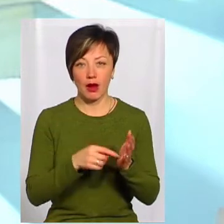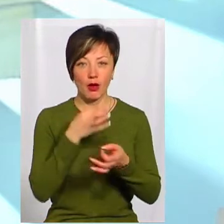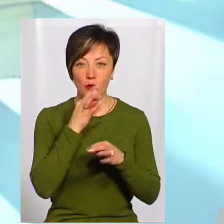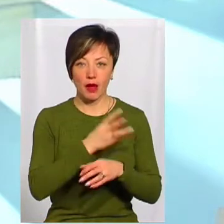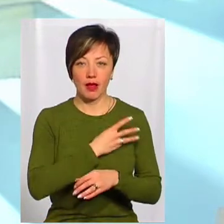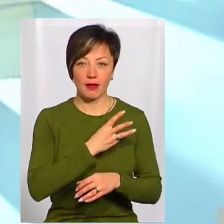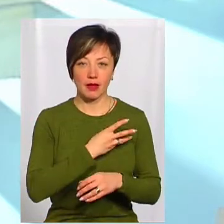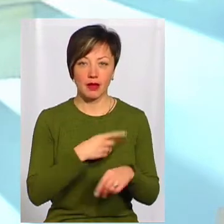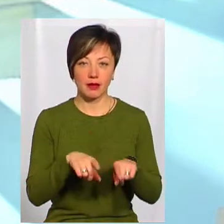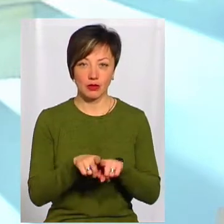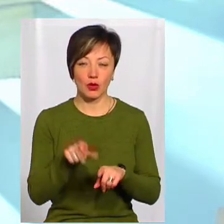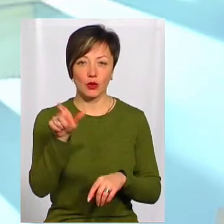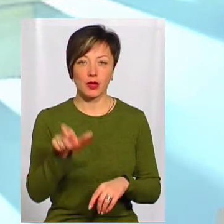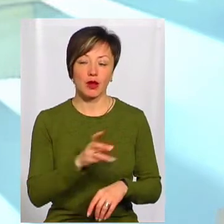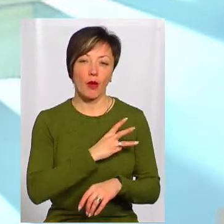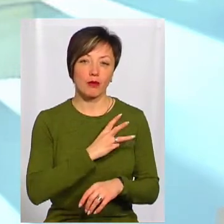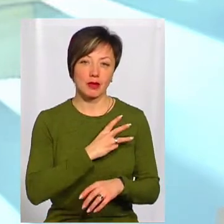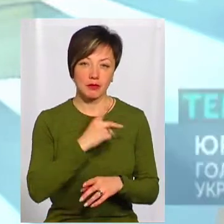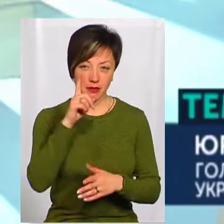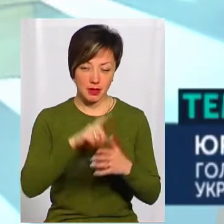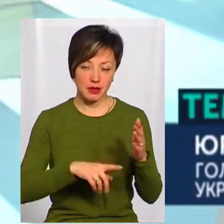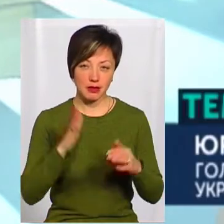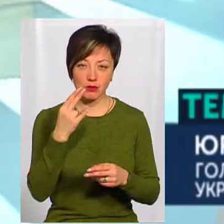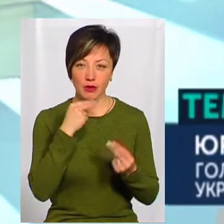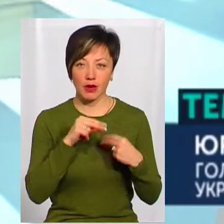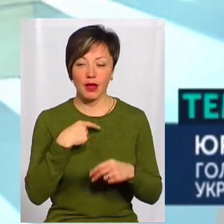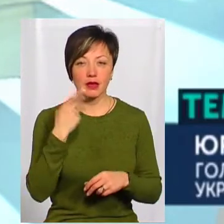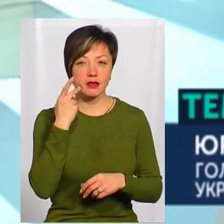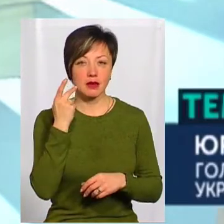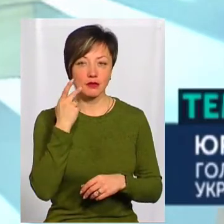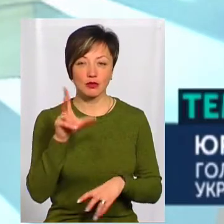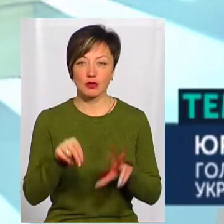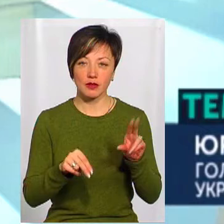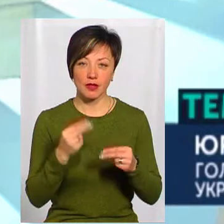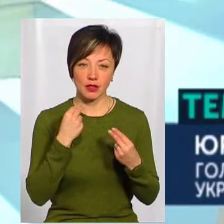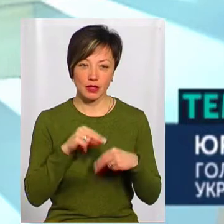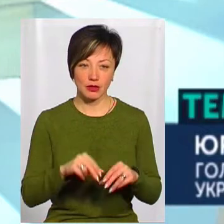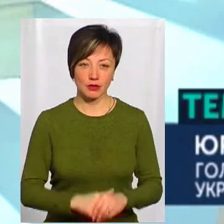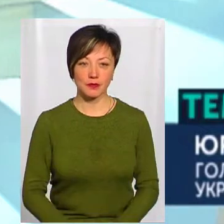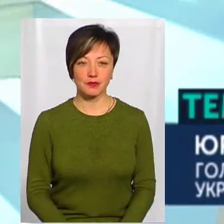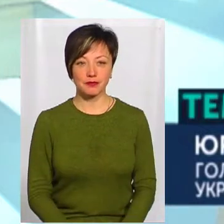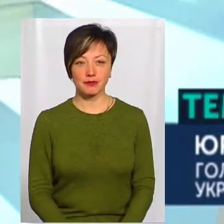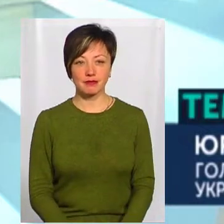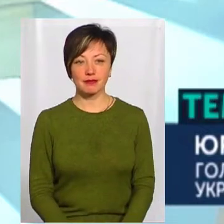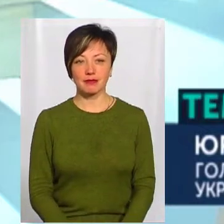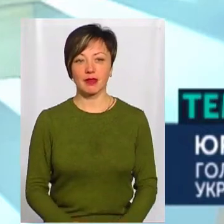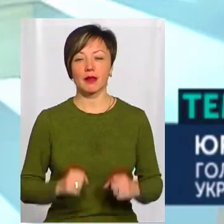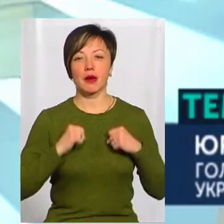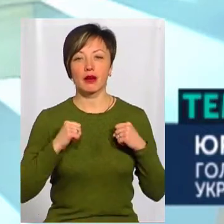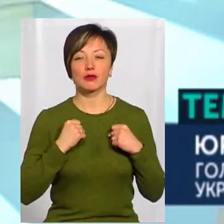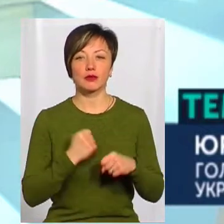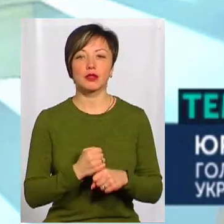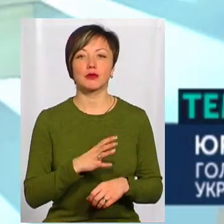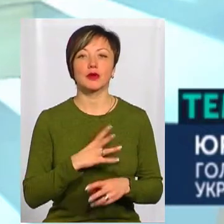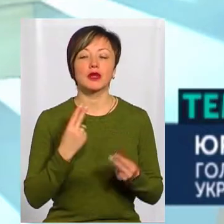своєю наторією також людина оптимізму, і я завжди сподіваюся на краще, і намагаюся